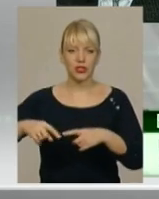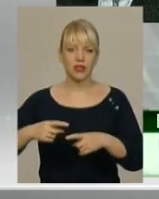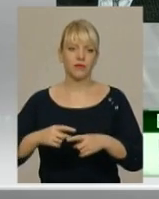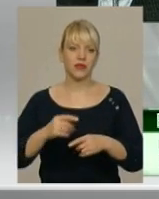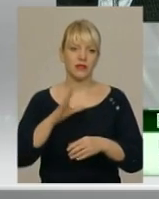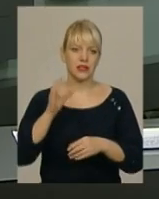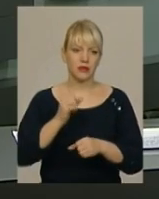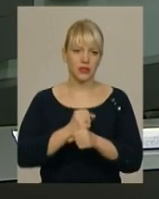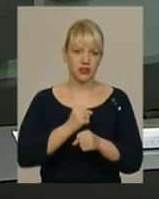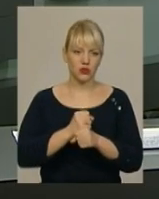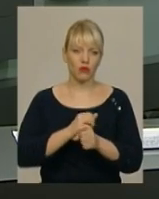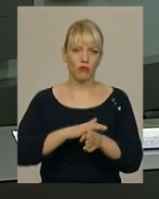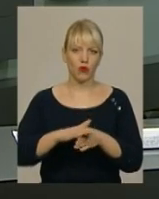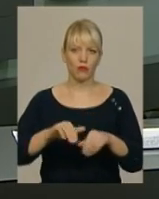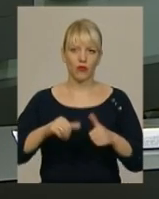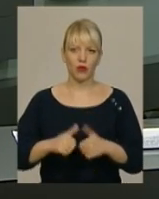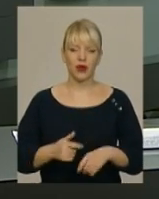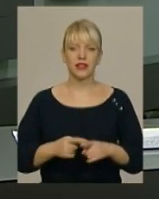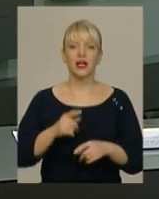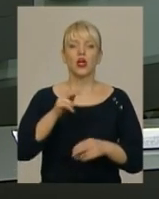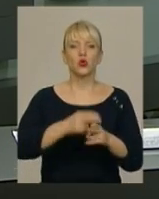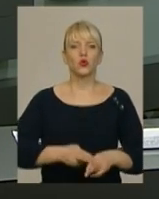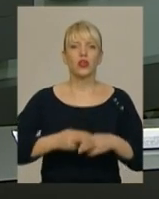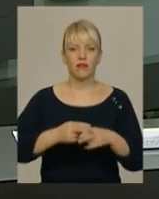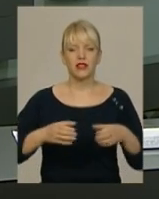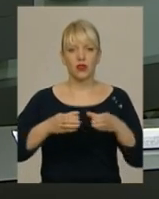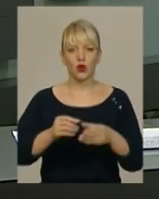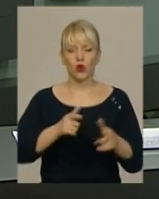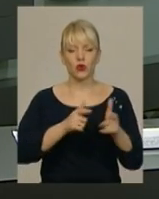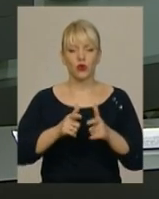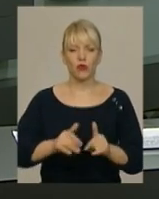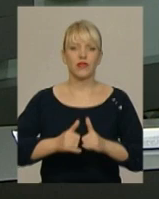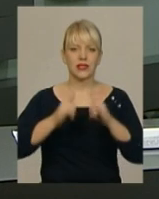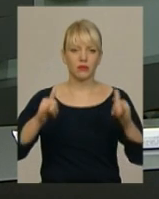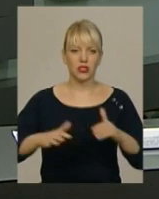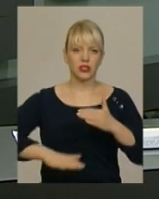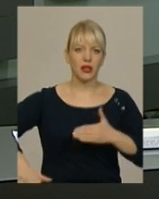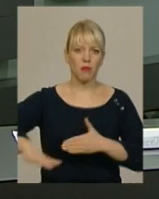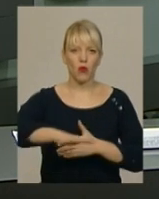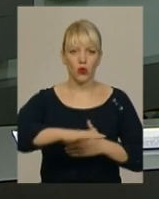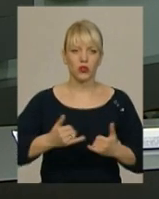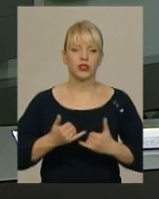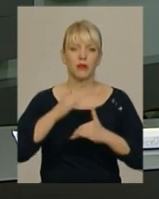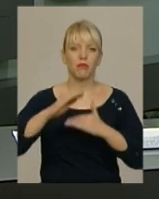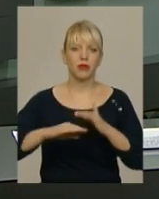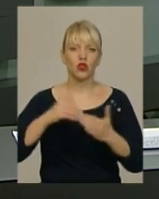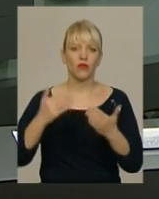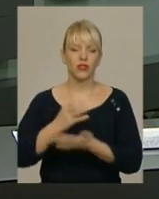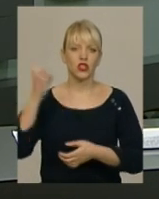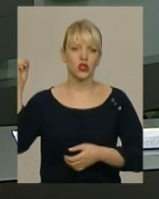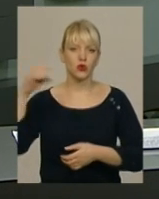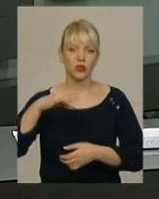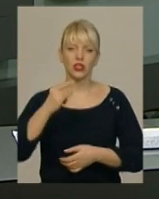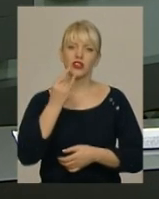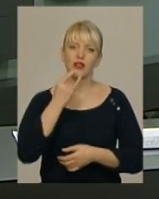форматі. Дунайвецька громада готова збільшити площі під нові сонячні панелі для електростанцій. Йдеться